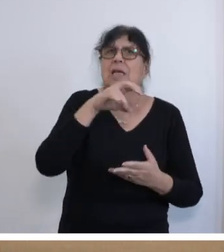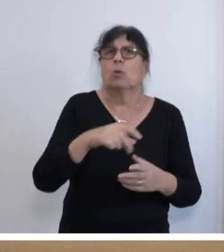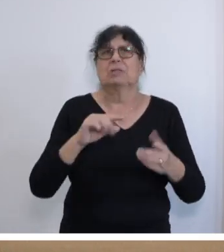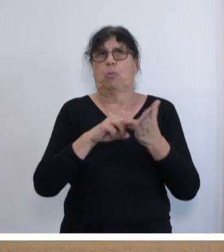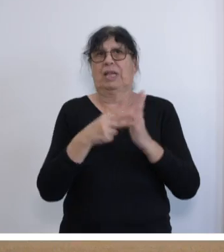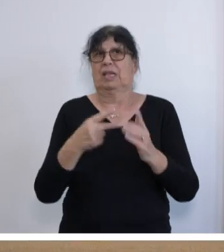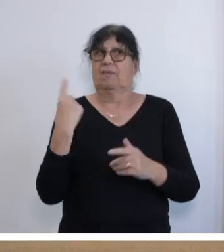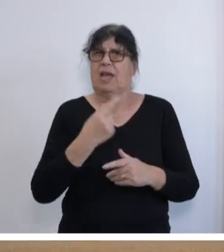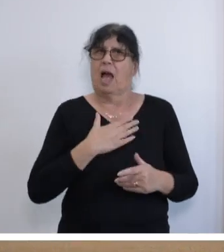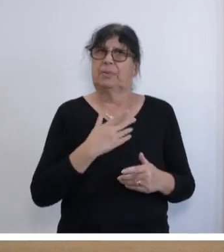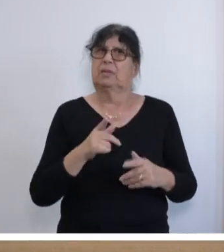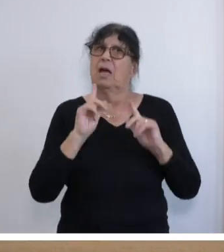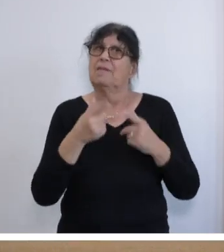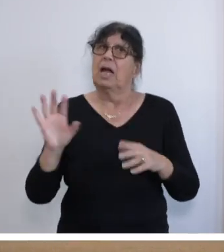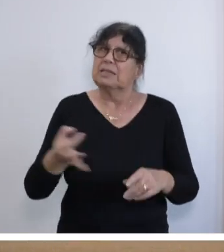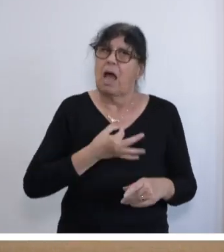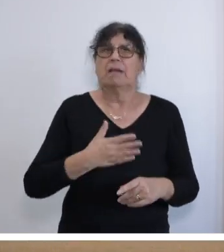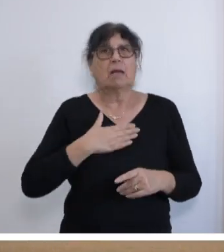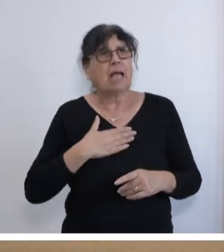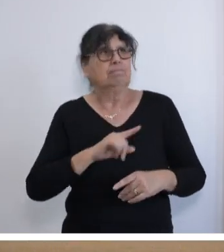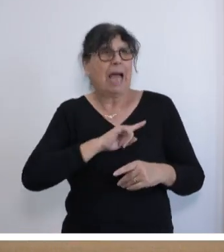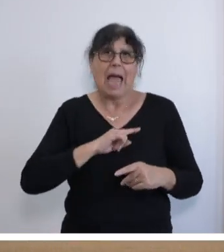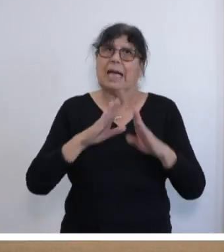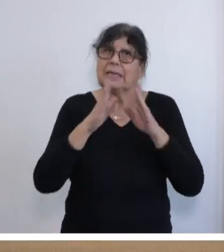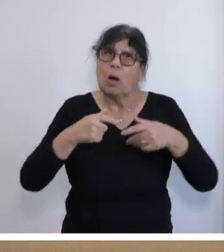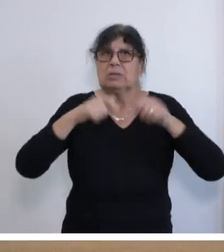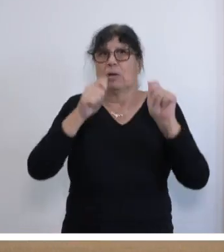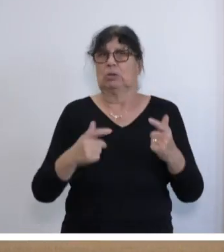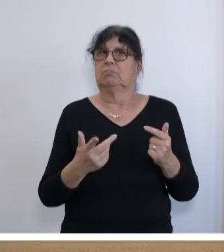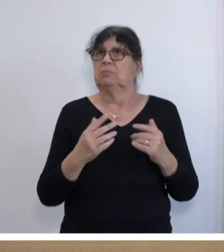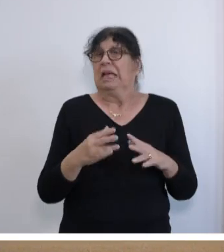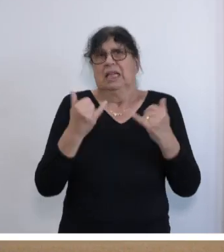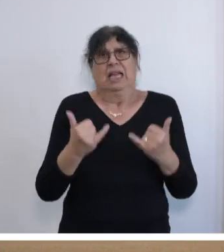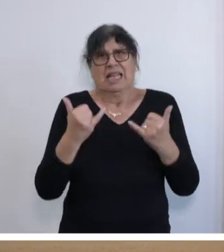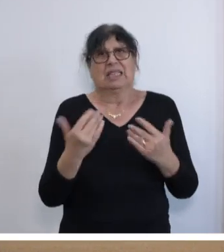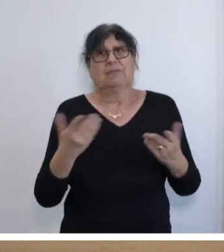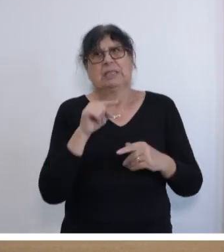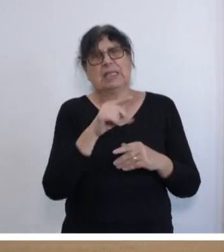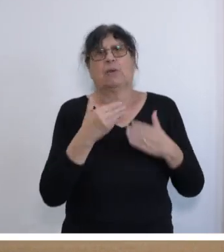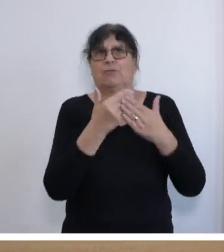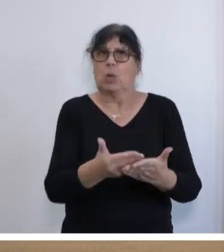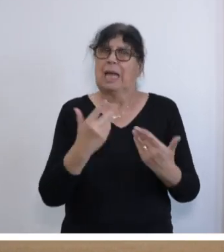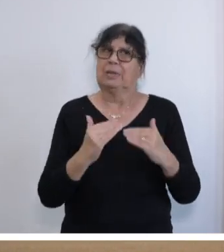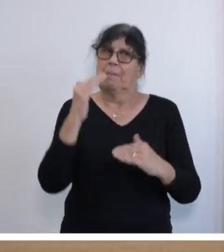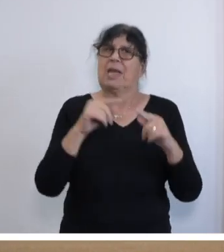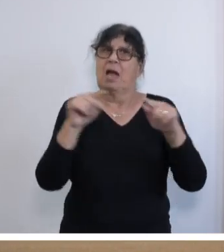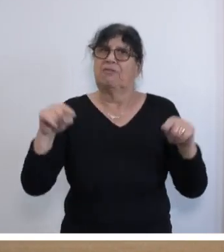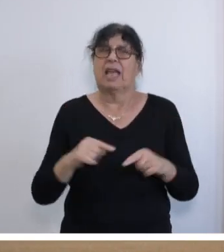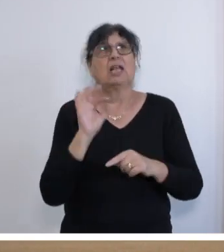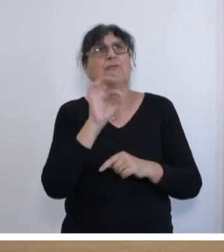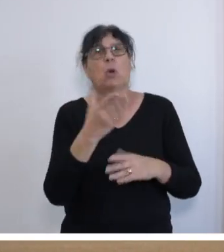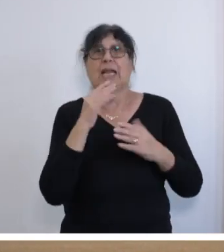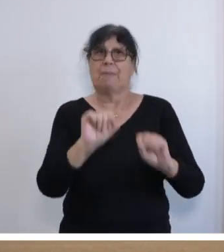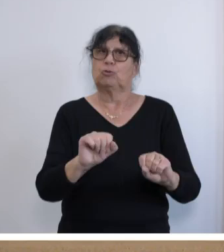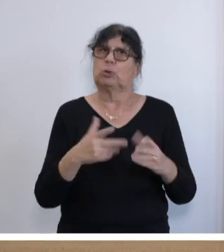weil der Saarländer halt mal zum Eigenheim tendiert und auch dadurch, dass wir hier jetzt genau das machen, was Sie vorgeben, nämlich mehr Flächen für Klimaschutz ausweisen.